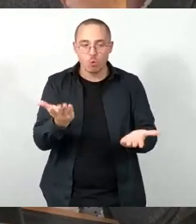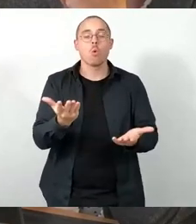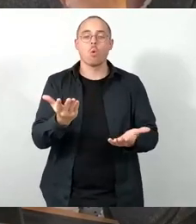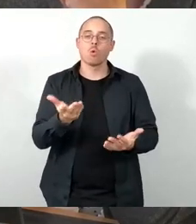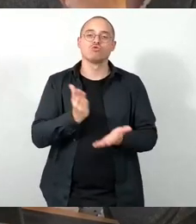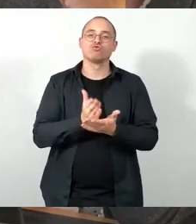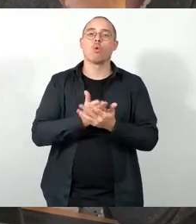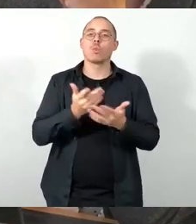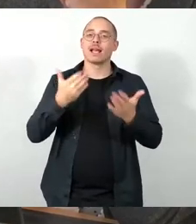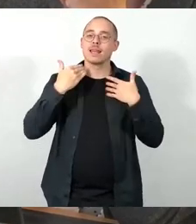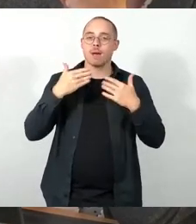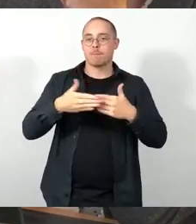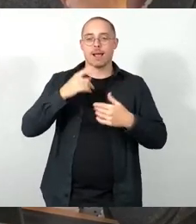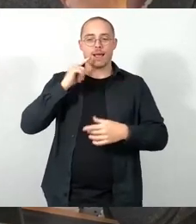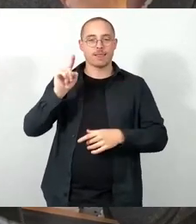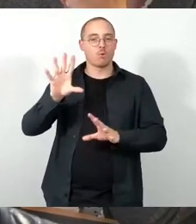eingehen.